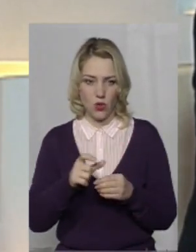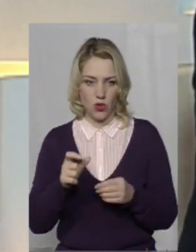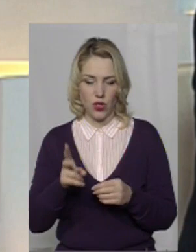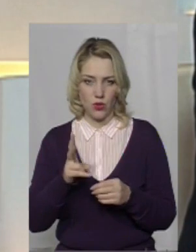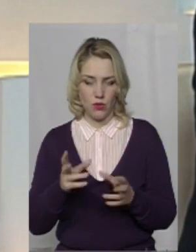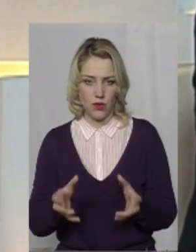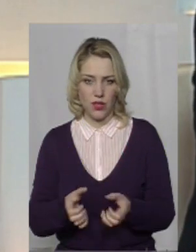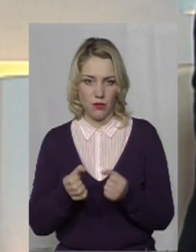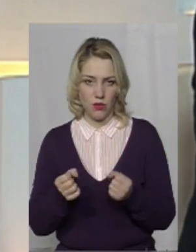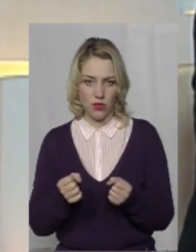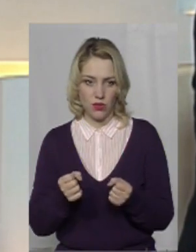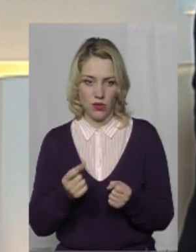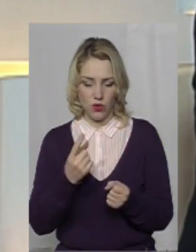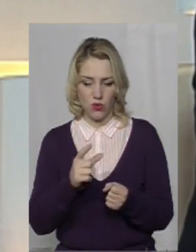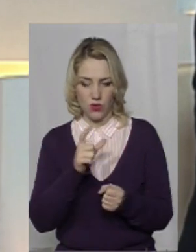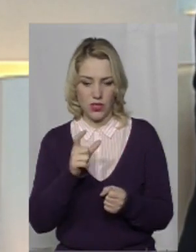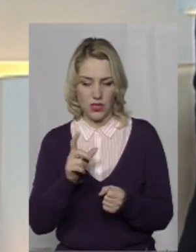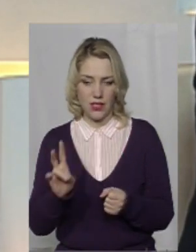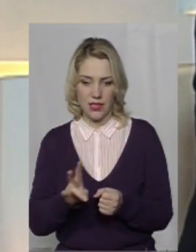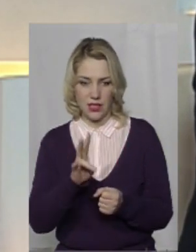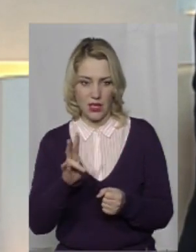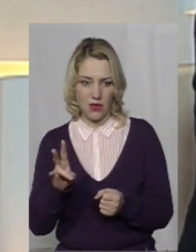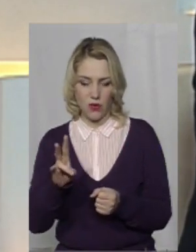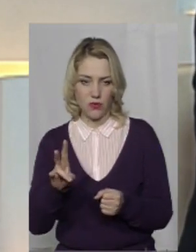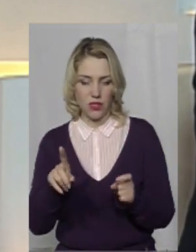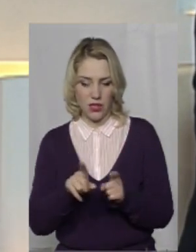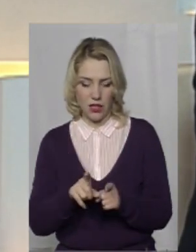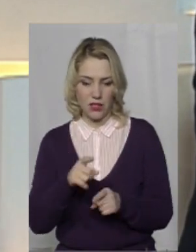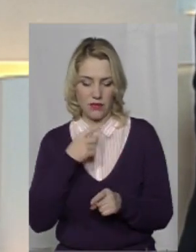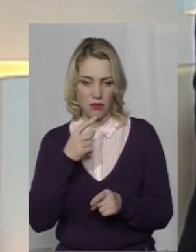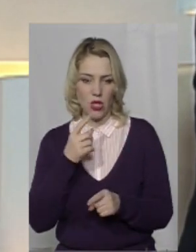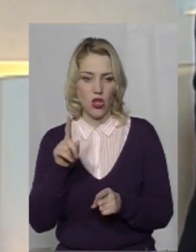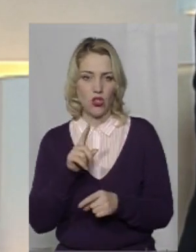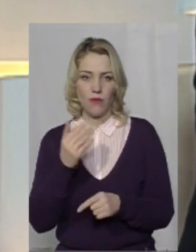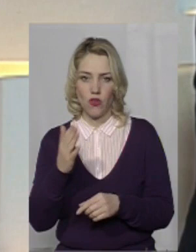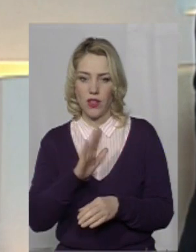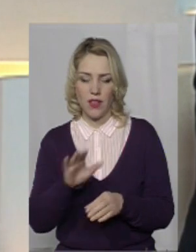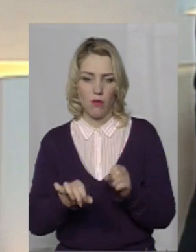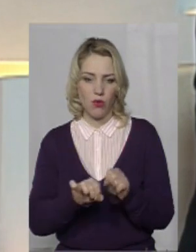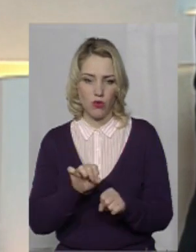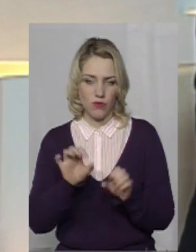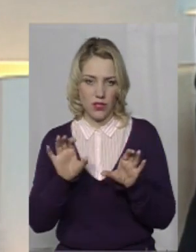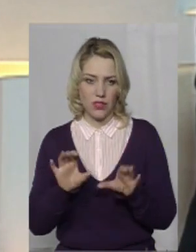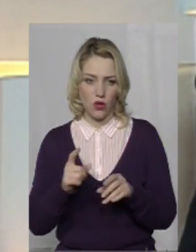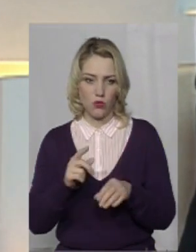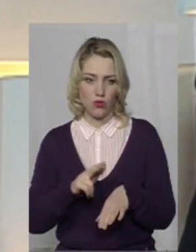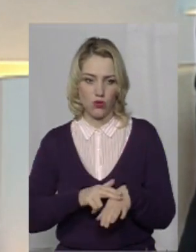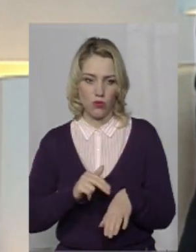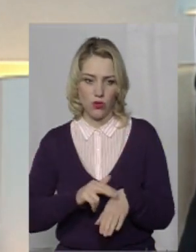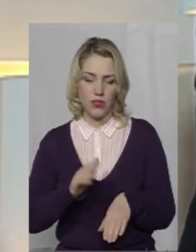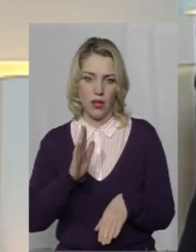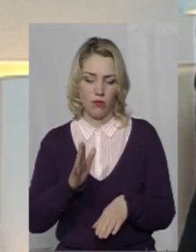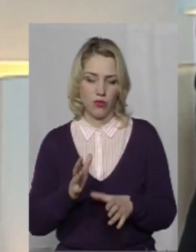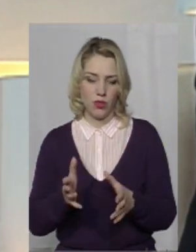які підтримують одну із церков на заміх, щоб вони не порушували закон, тому що поліція буде